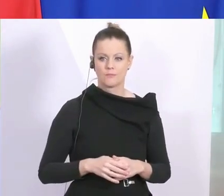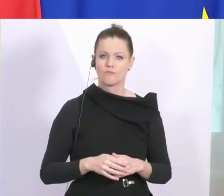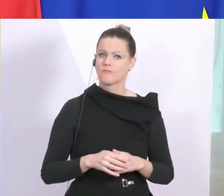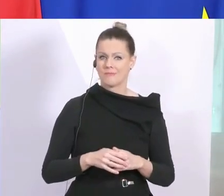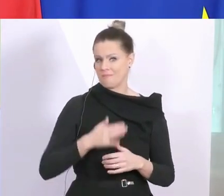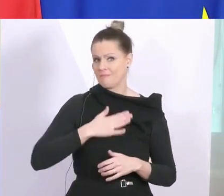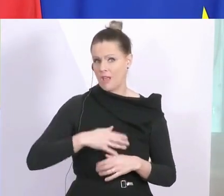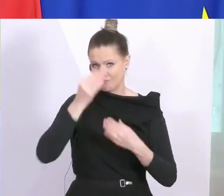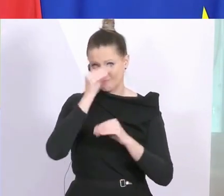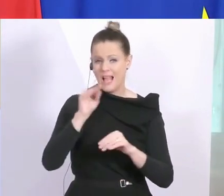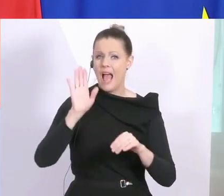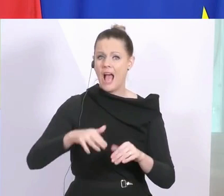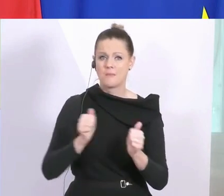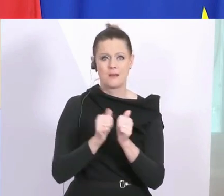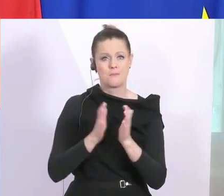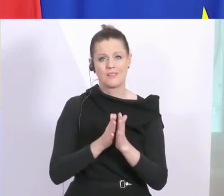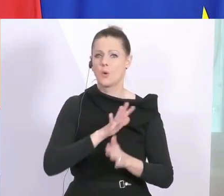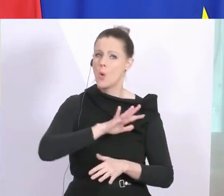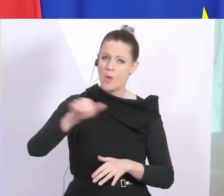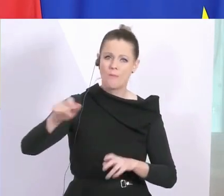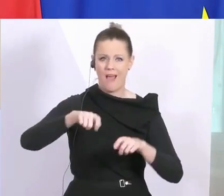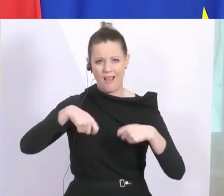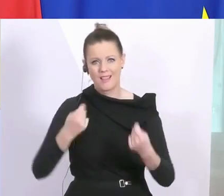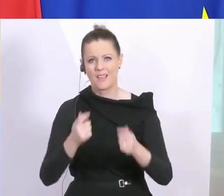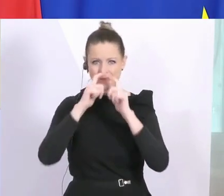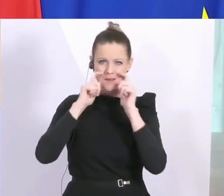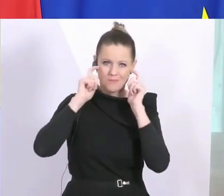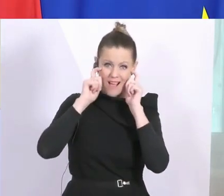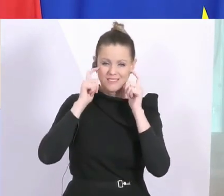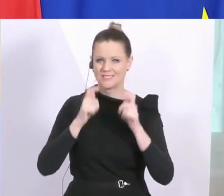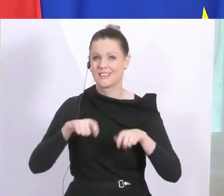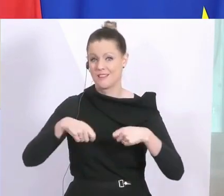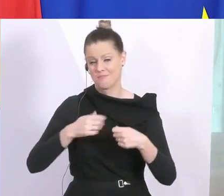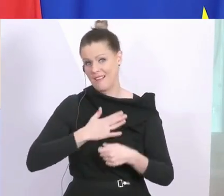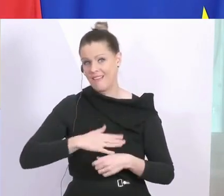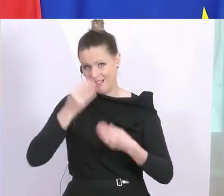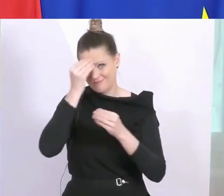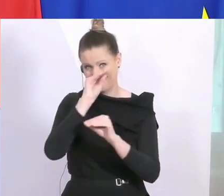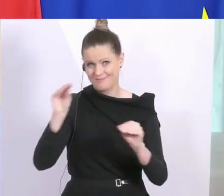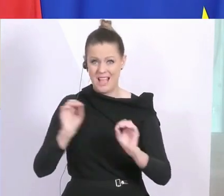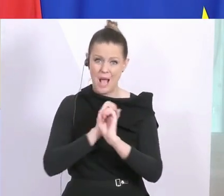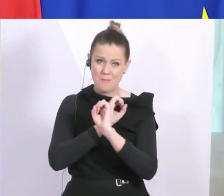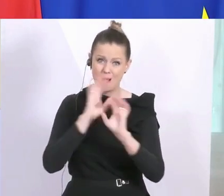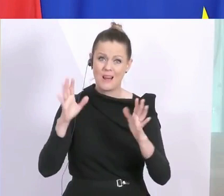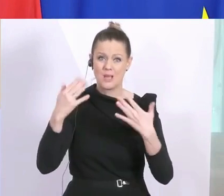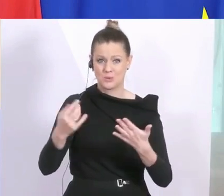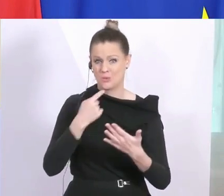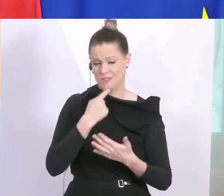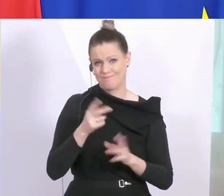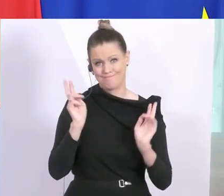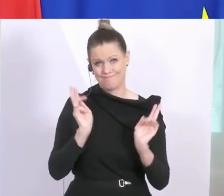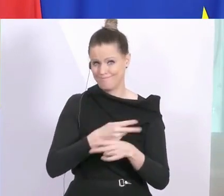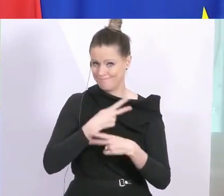gibt es in jedem Supermarkt in Österreich beim Eingang für jeden, der reingeht, eine Maske. So klar lässt sich das nicht formulieren.